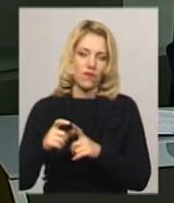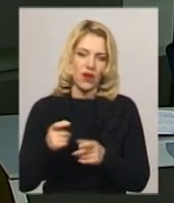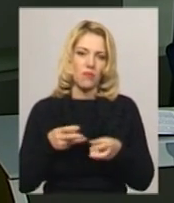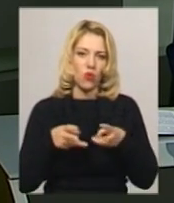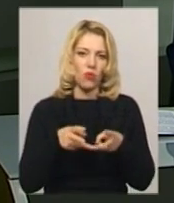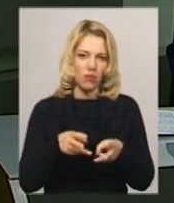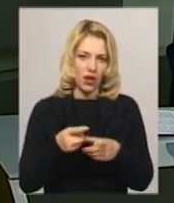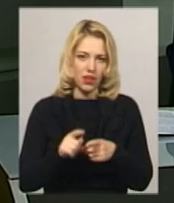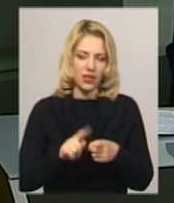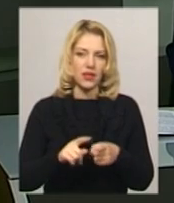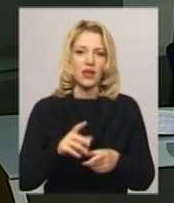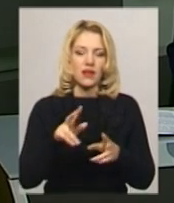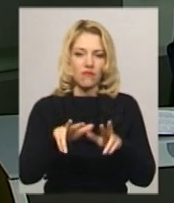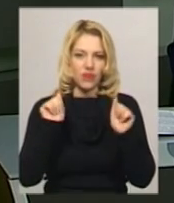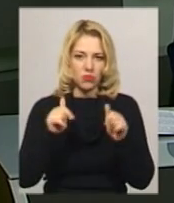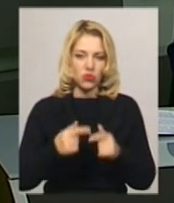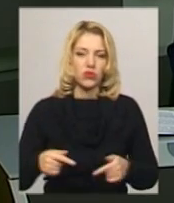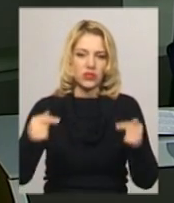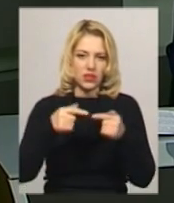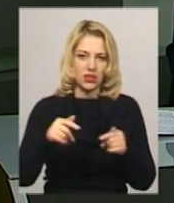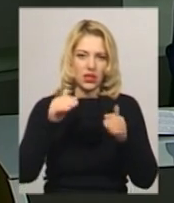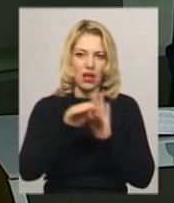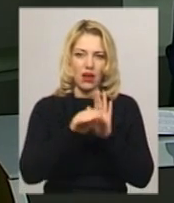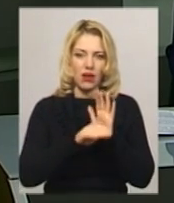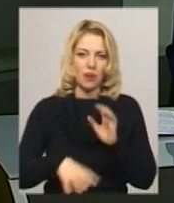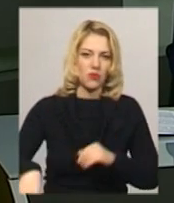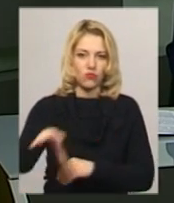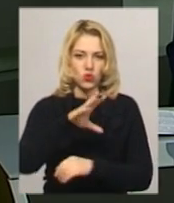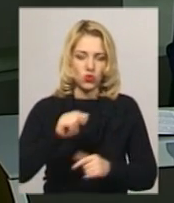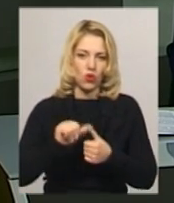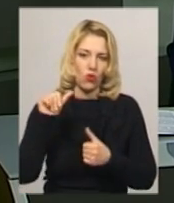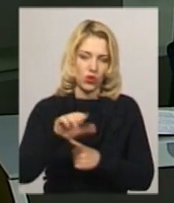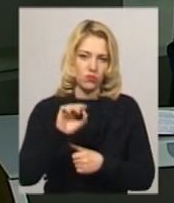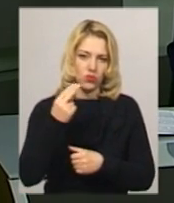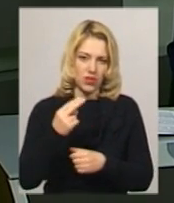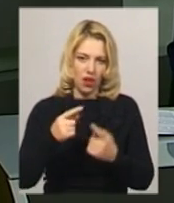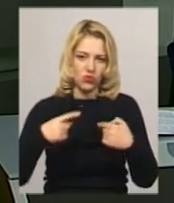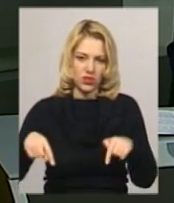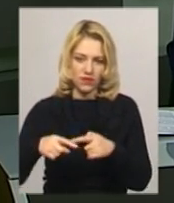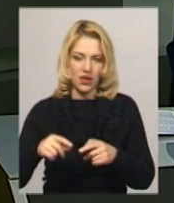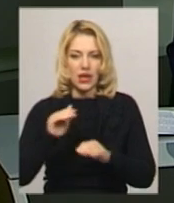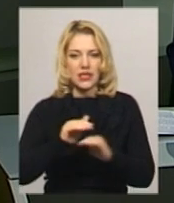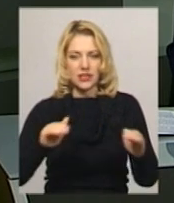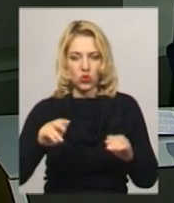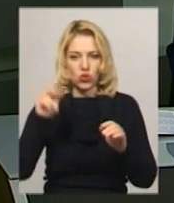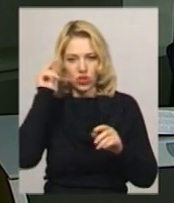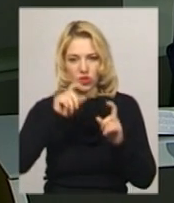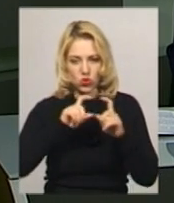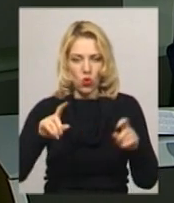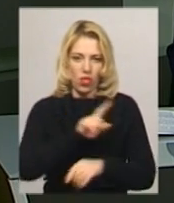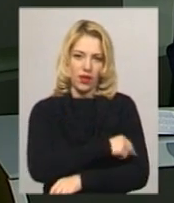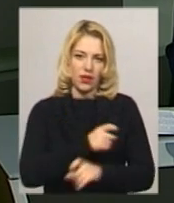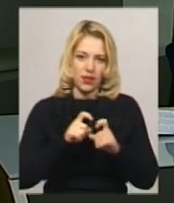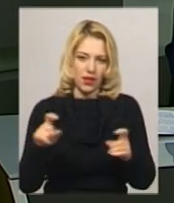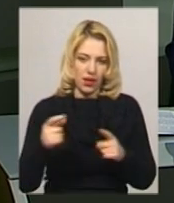житловому фонді області вимкнули згідно з графіком всюди, окрім соціальної сфери – садочках, школах та лікарнях. Для жителів Хмельницького